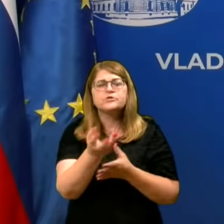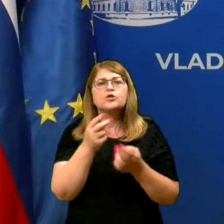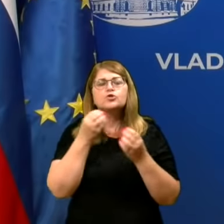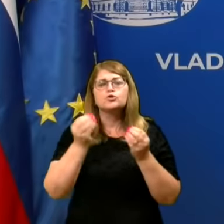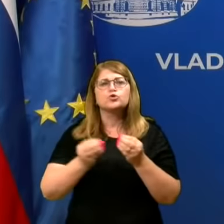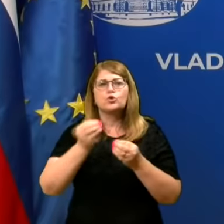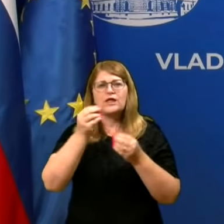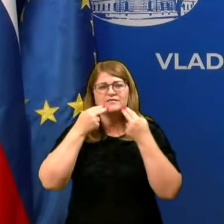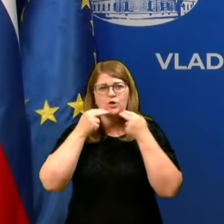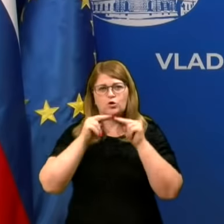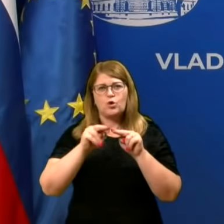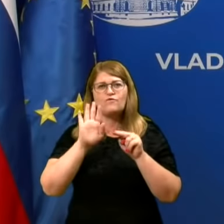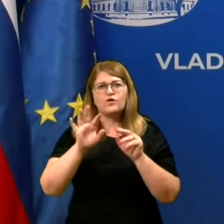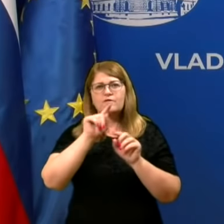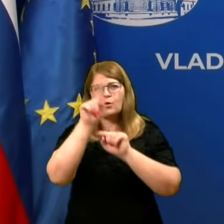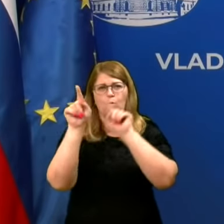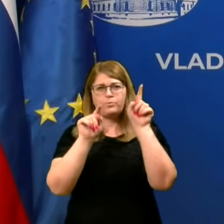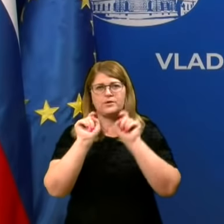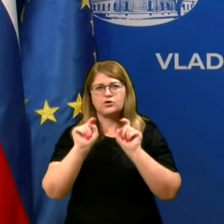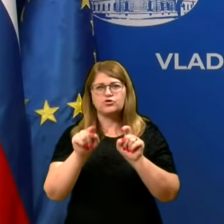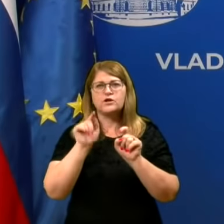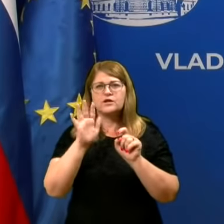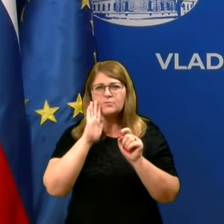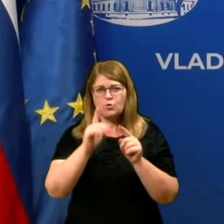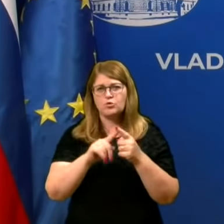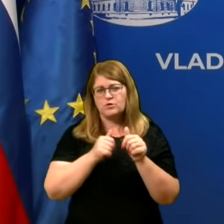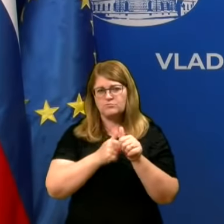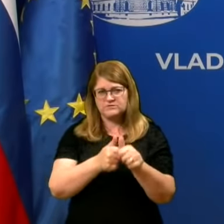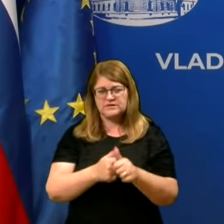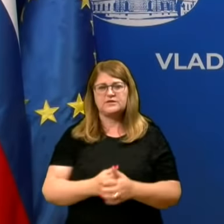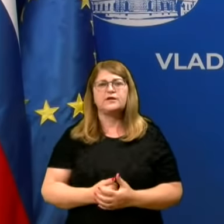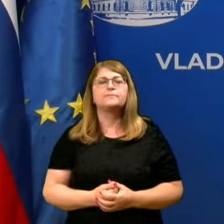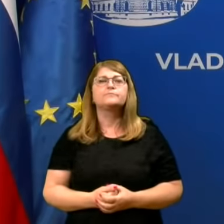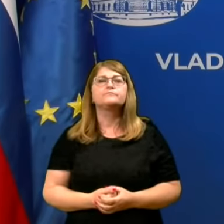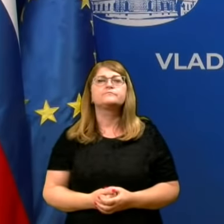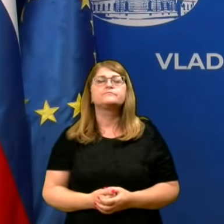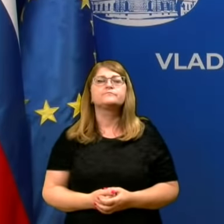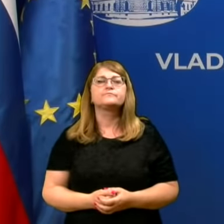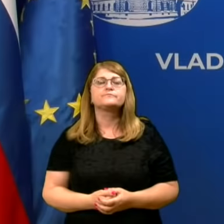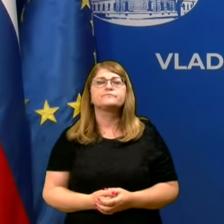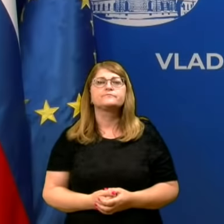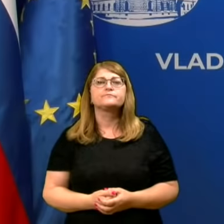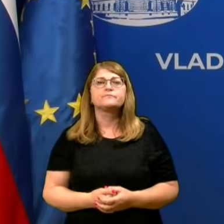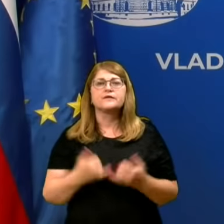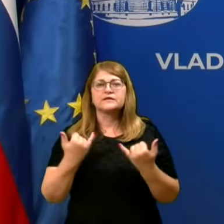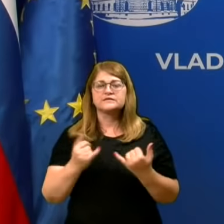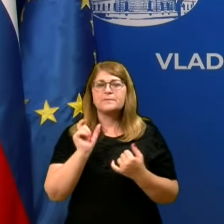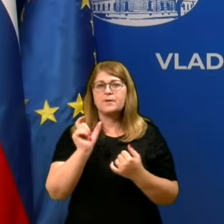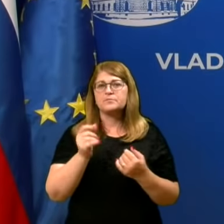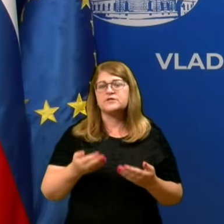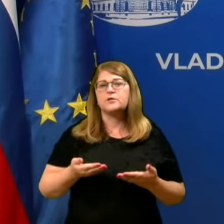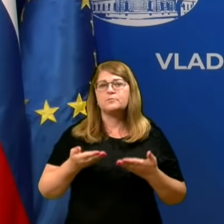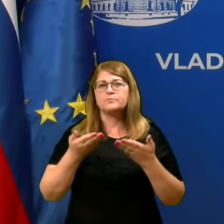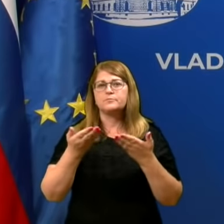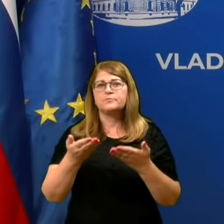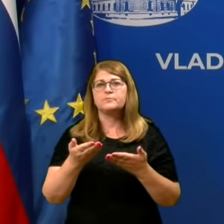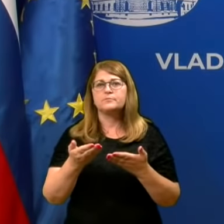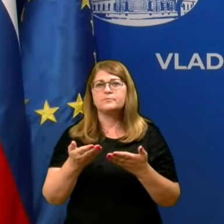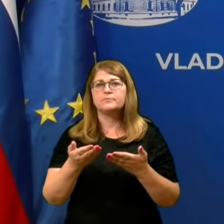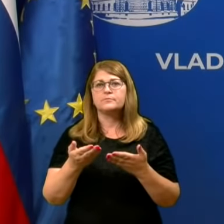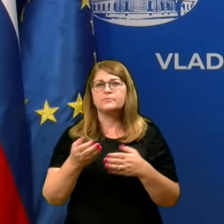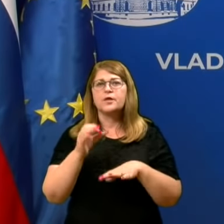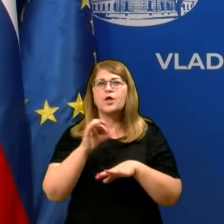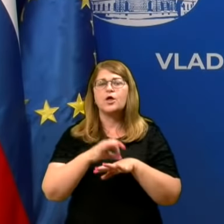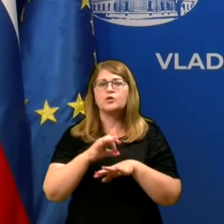odgovore na vprašanja, ki bodo sledila. Zdaj pa bi besedo predali doktorju